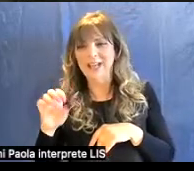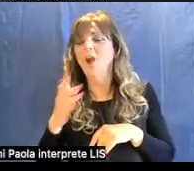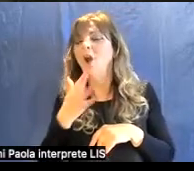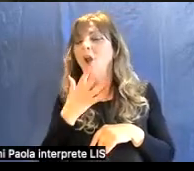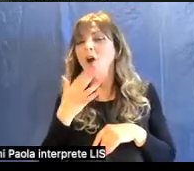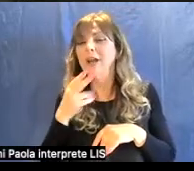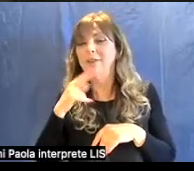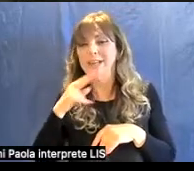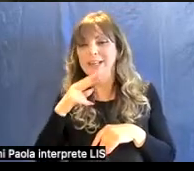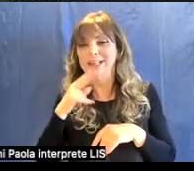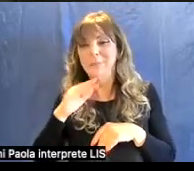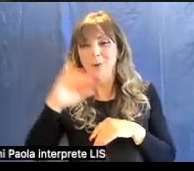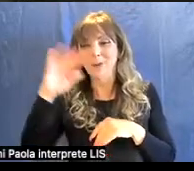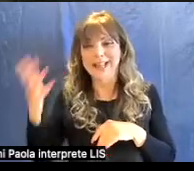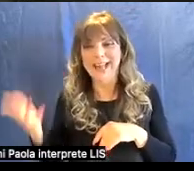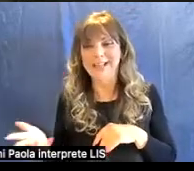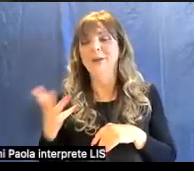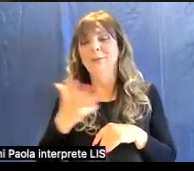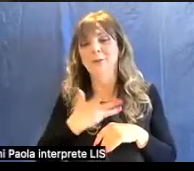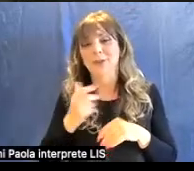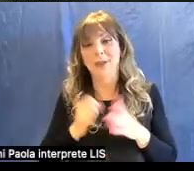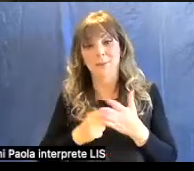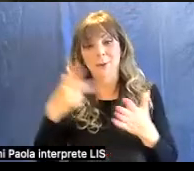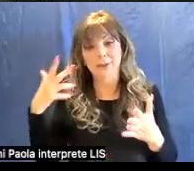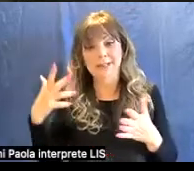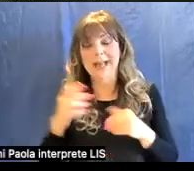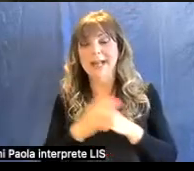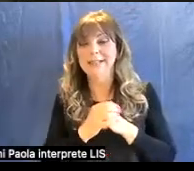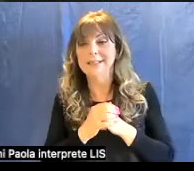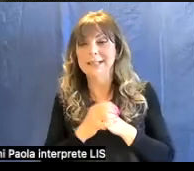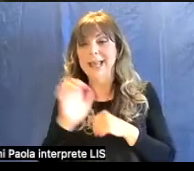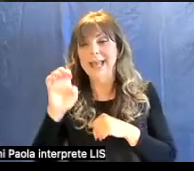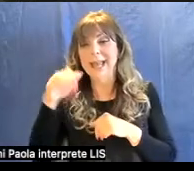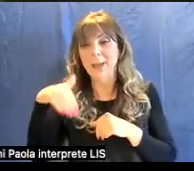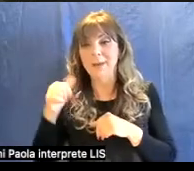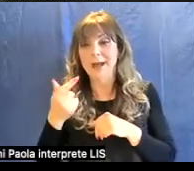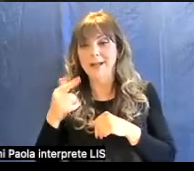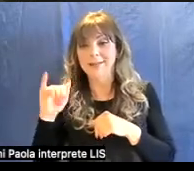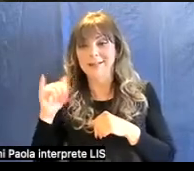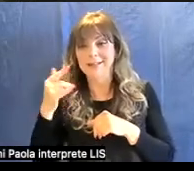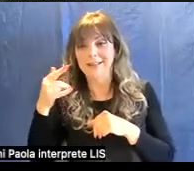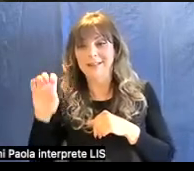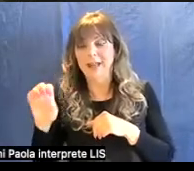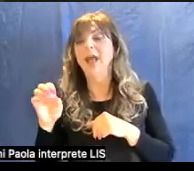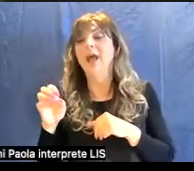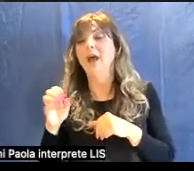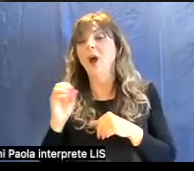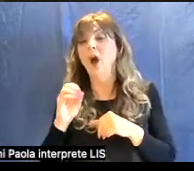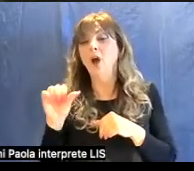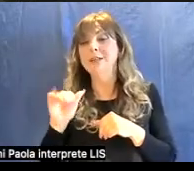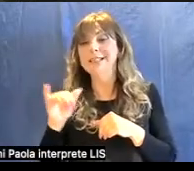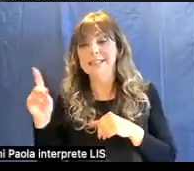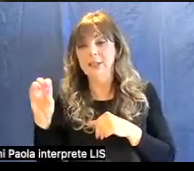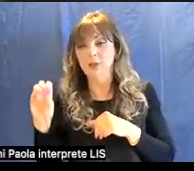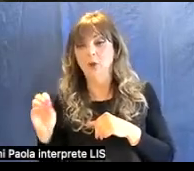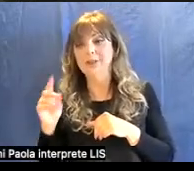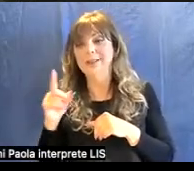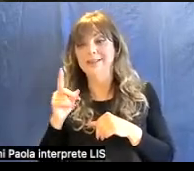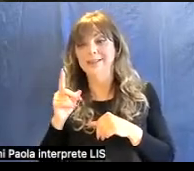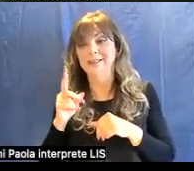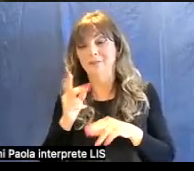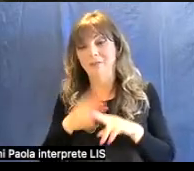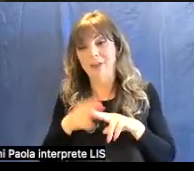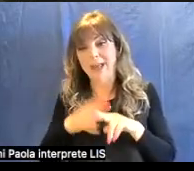Poi abbiamo, molto importante, l'ematite, l'ossido di ferro che macinato in